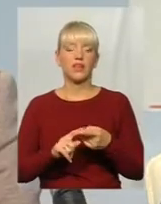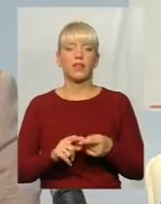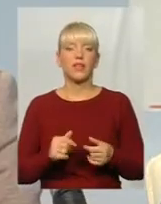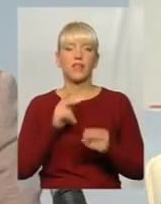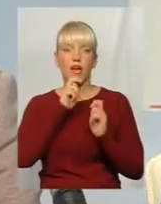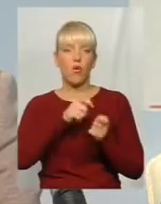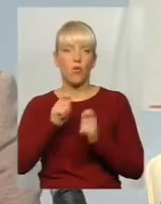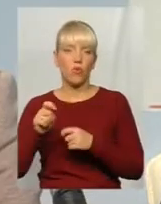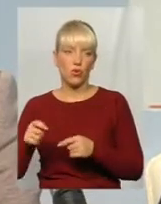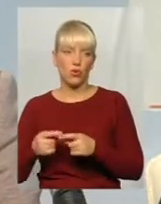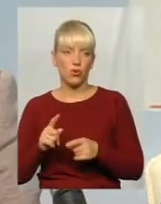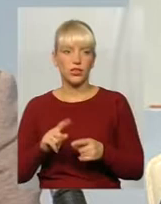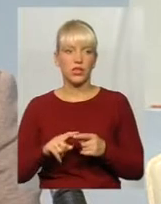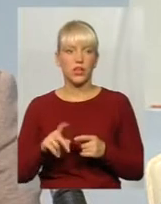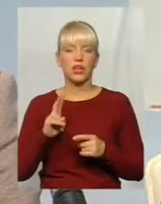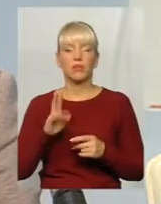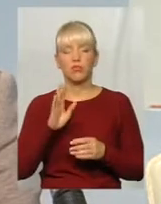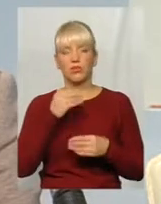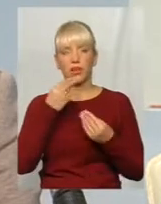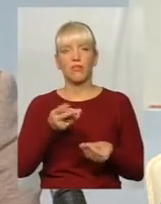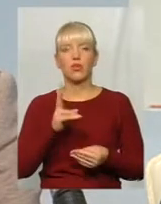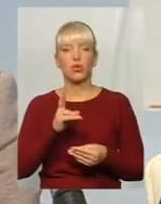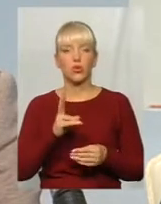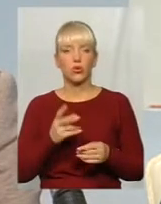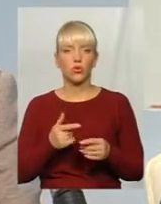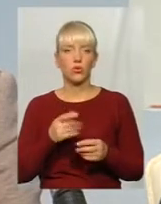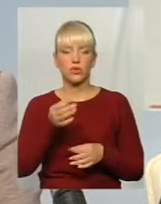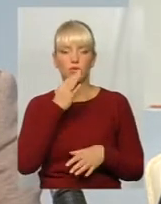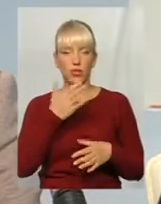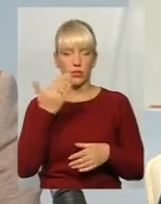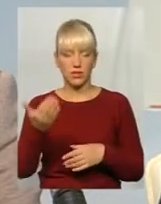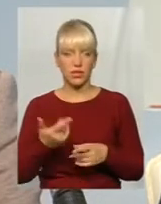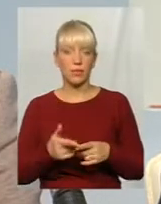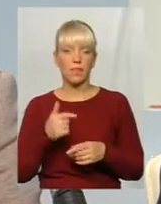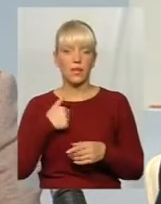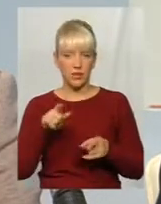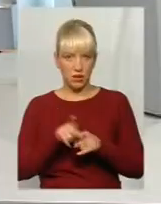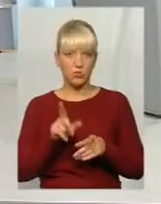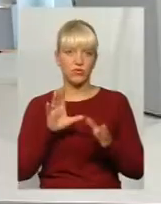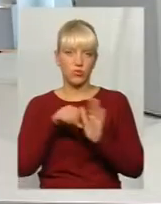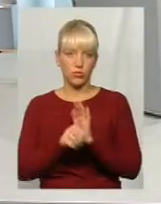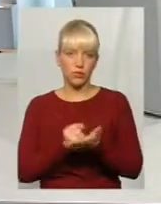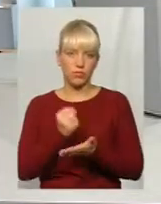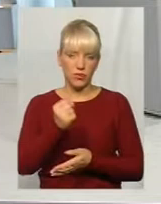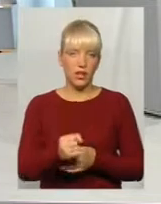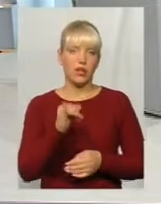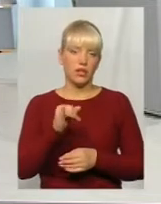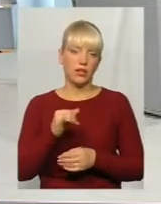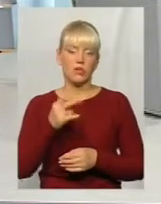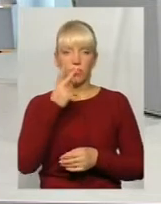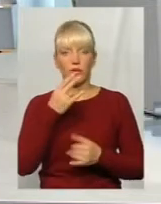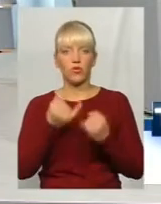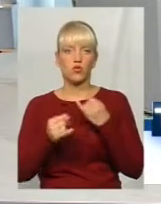їм сподобалося. І ми також номіновані, десь в жовтні будуть ще новини. Скажіть, ви сьогодні